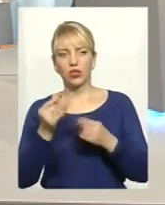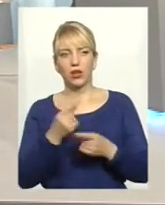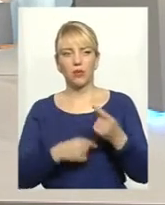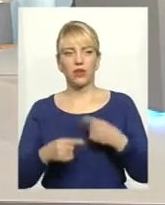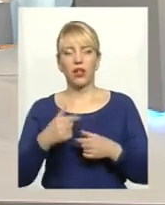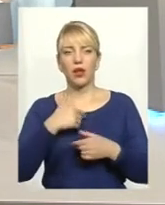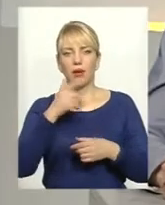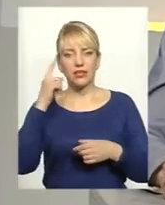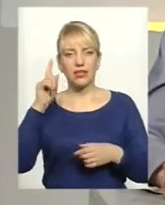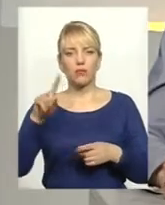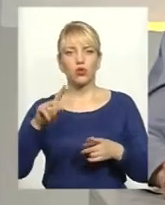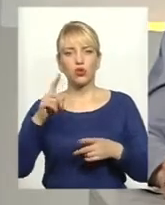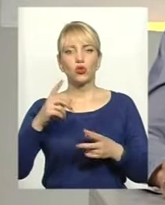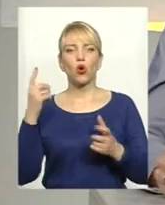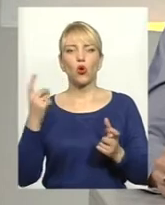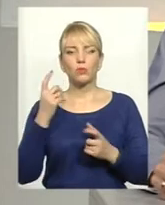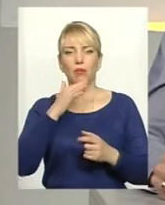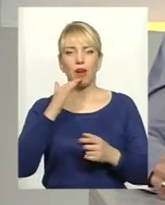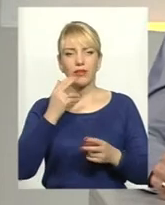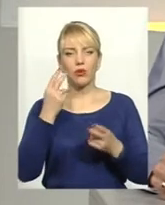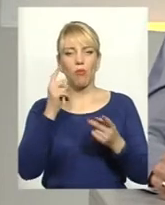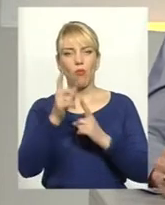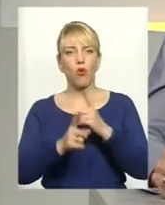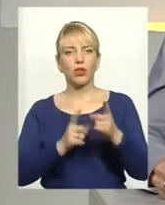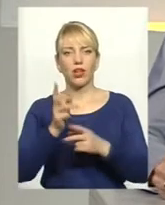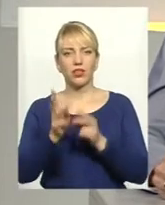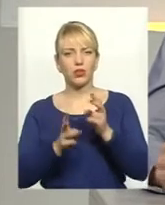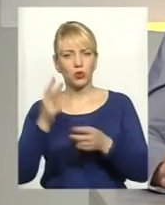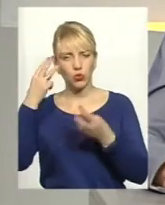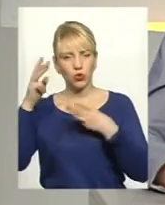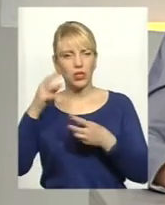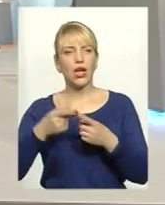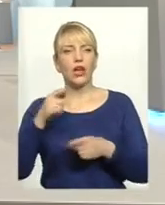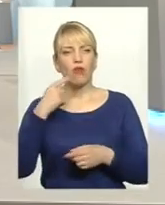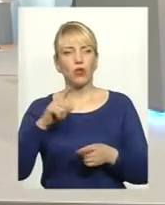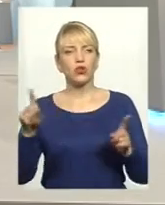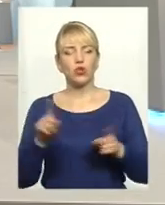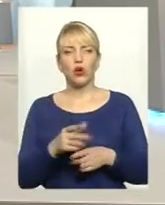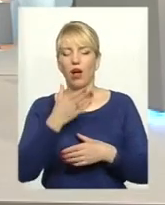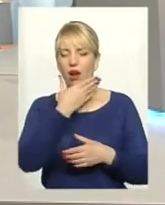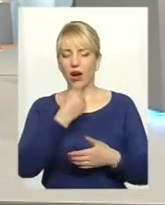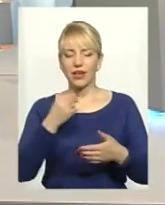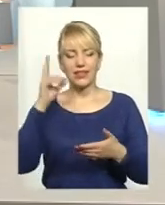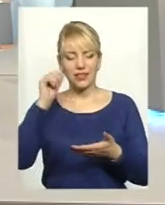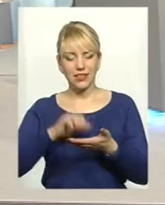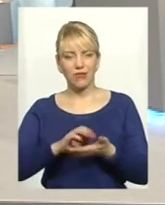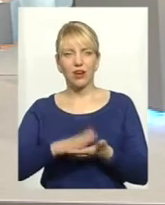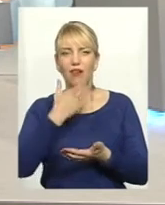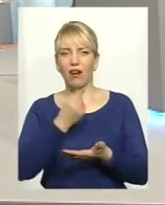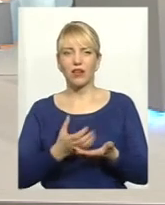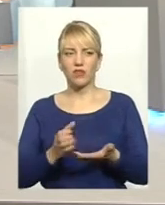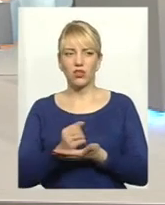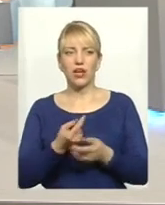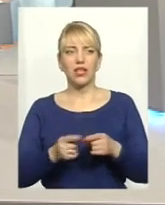дуже модернізується, ми про це обов'язково поговоримо. Але от прозвучали, правда, гарні цифри, гарна врожайність, але мені здається, це от не завдяки, а